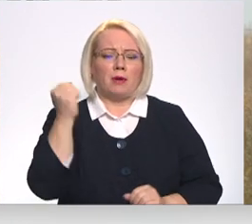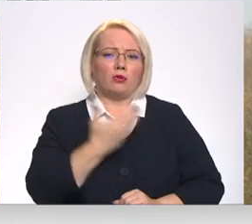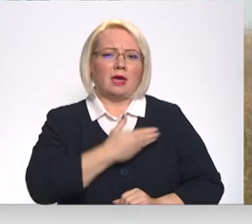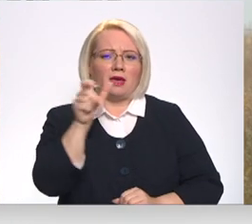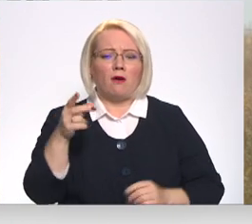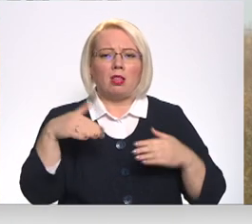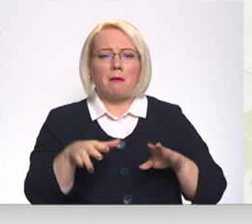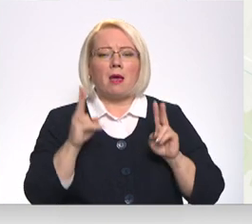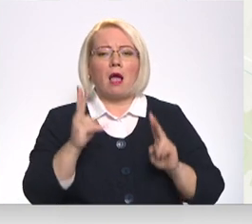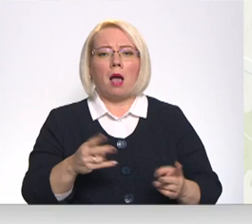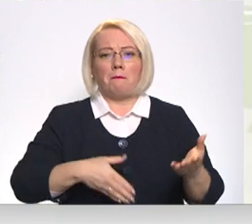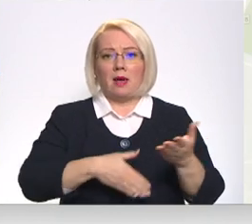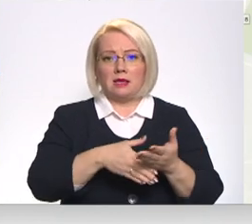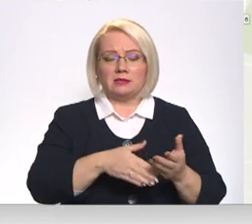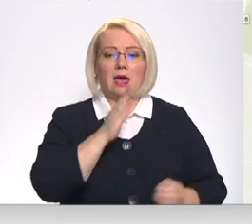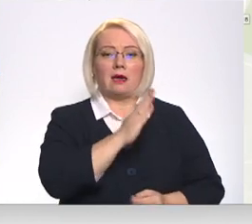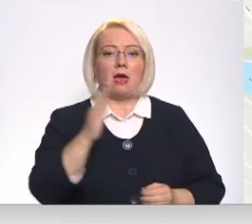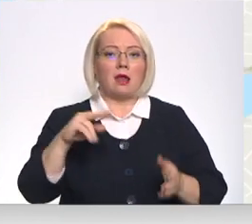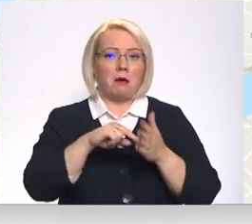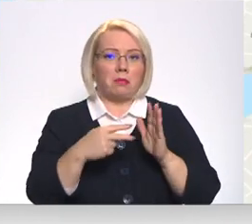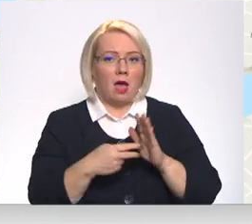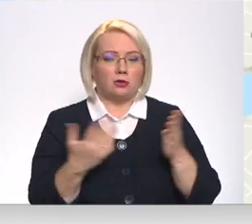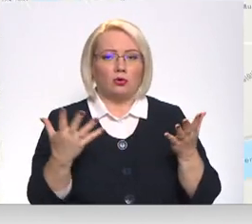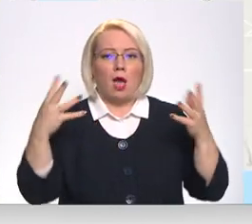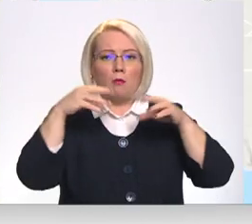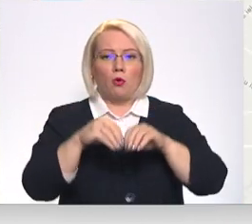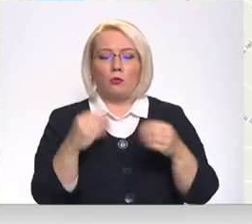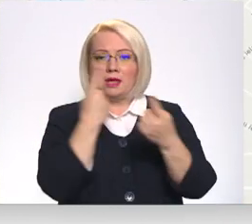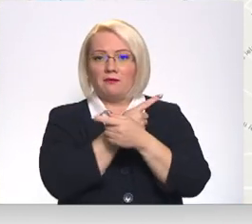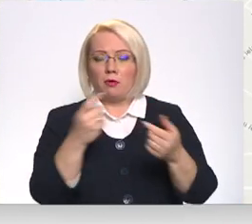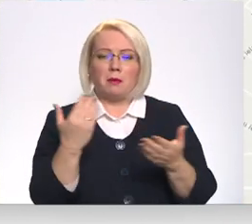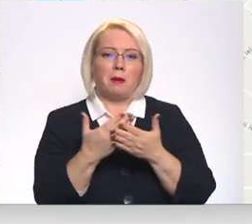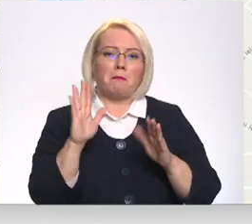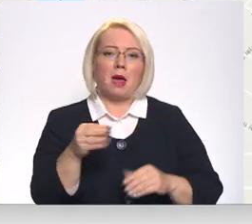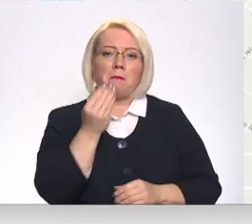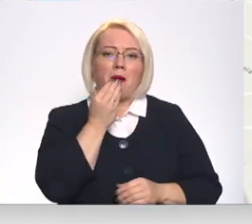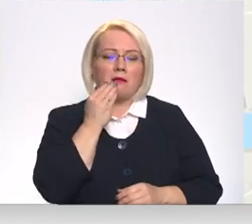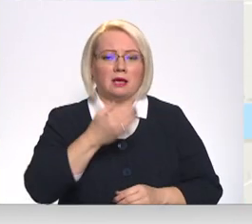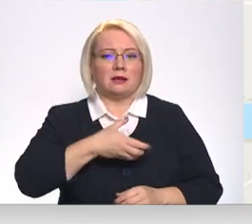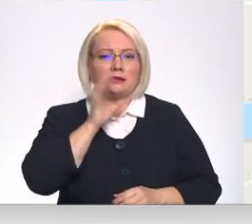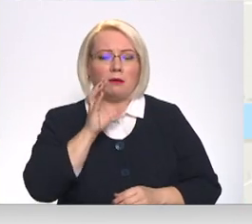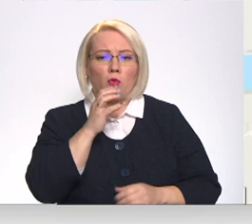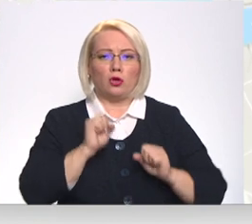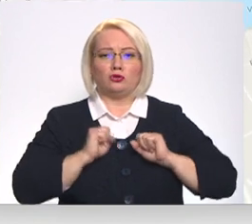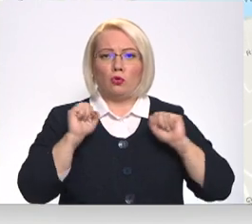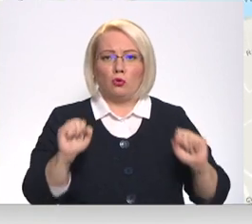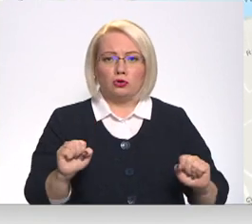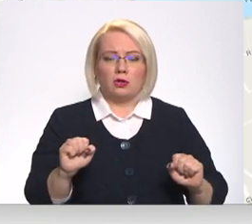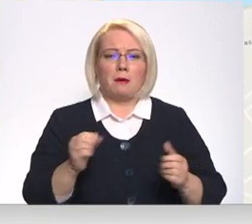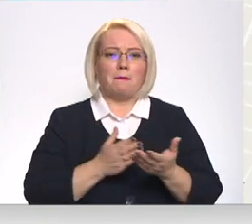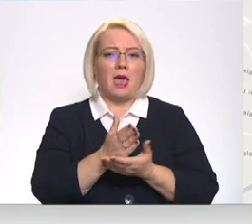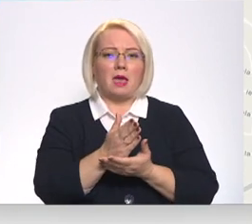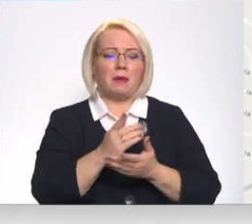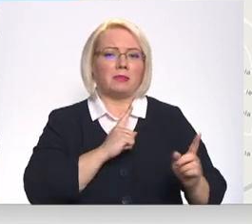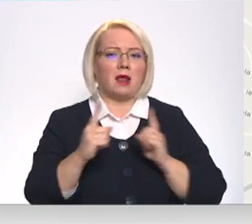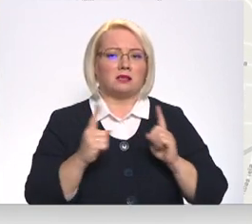lemjot, kā palīdzēt. Katrai ir arī plāns, kurā apkopot informāciju piemēram par pārtikas un dzarmā ūdens nodrošināšanu, pieejamiem